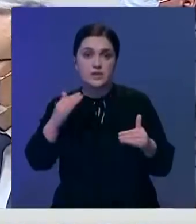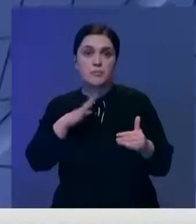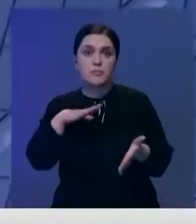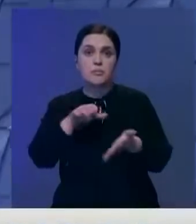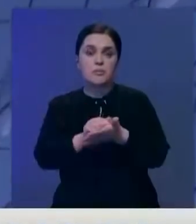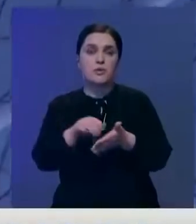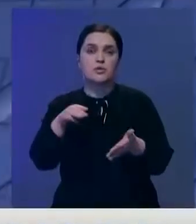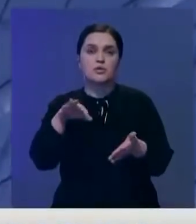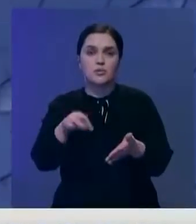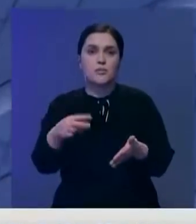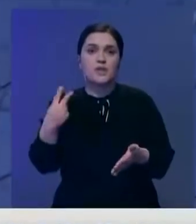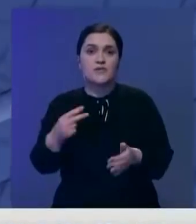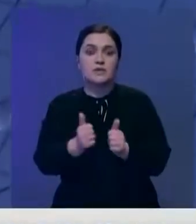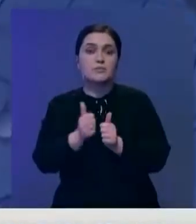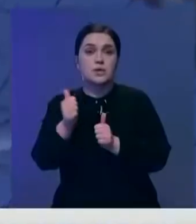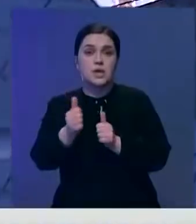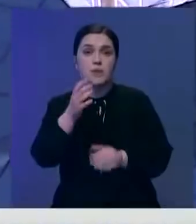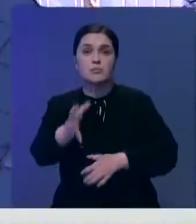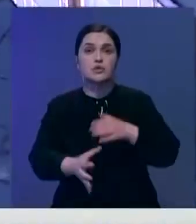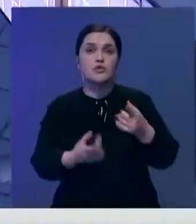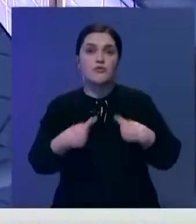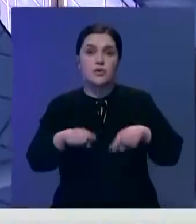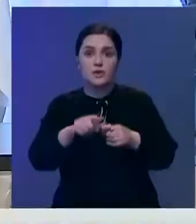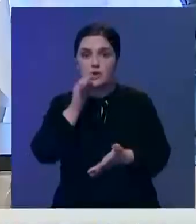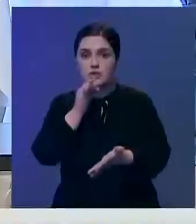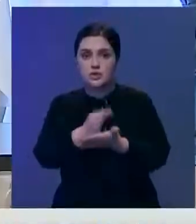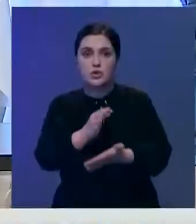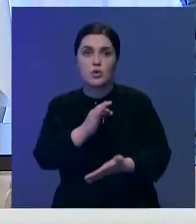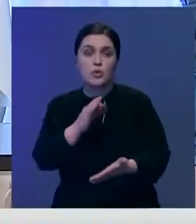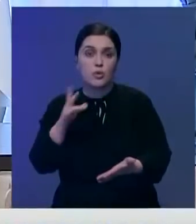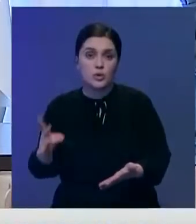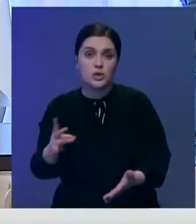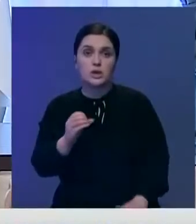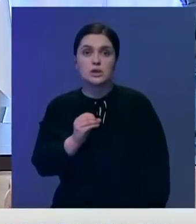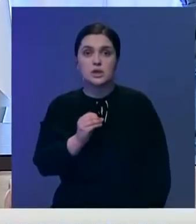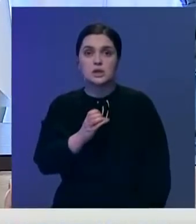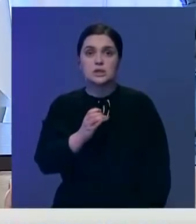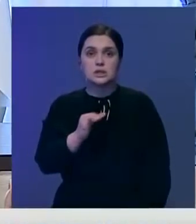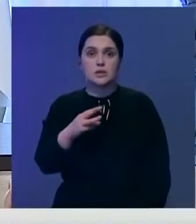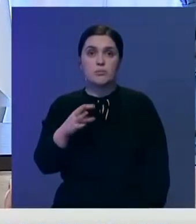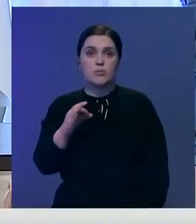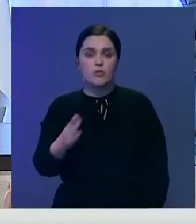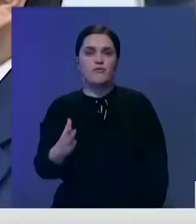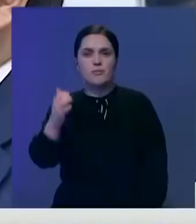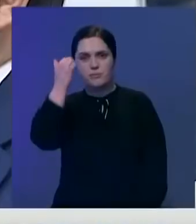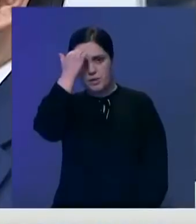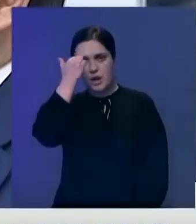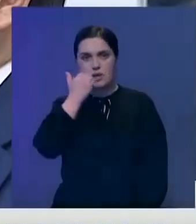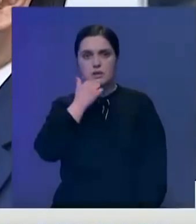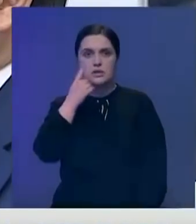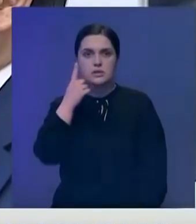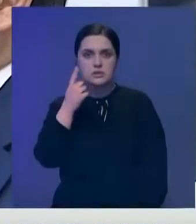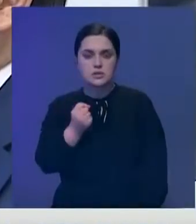позицию в топ-20 передовых международных фондов отчета ООН. В свою очередь Ахмеджан Есимов выразил благодарность за